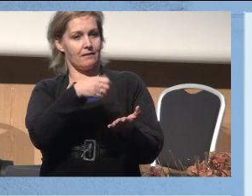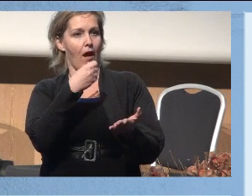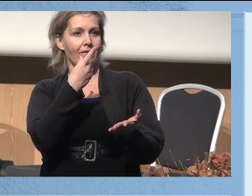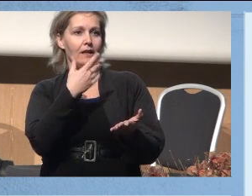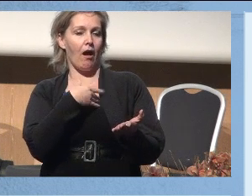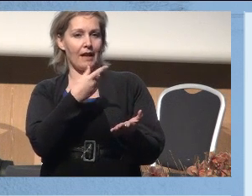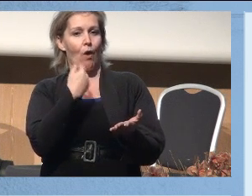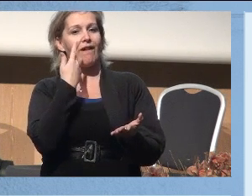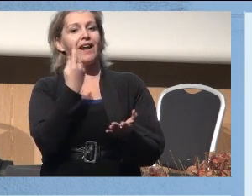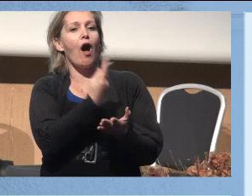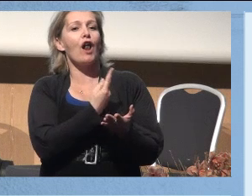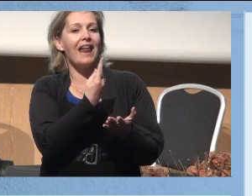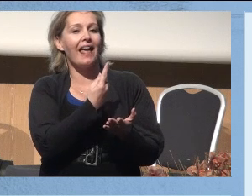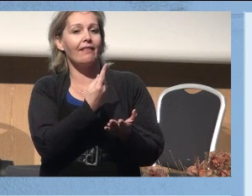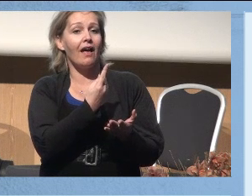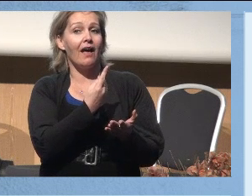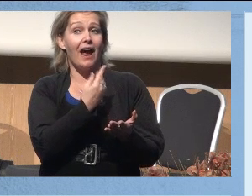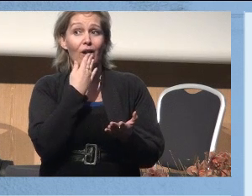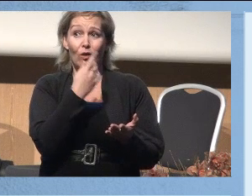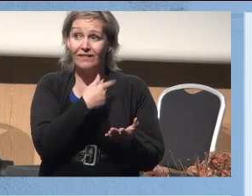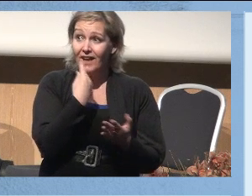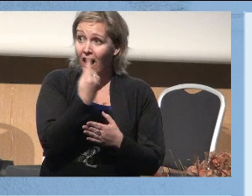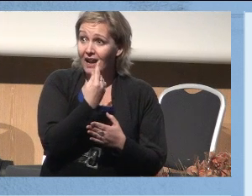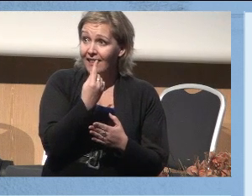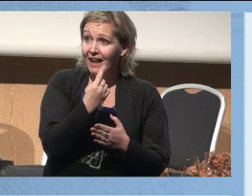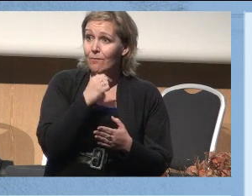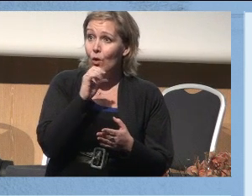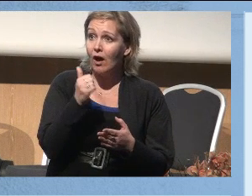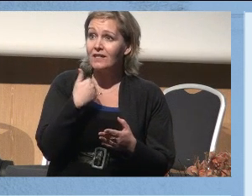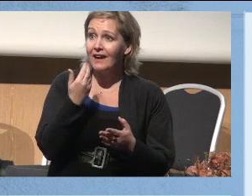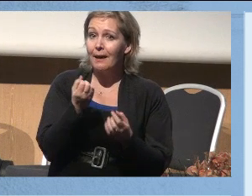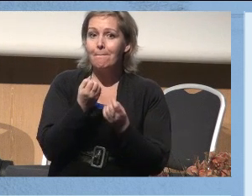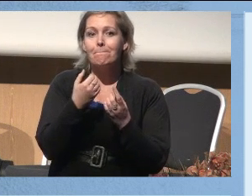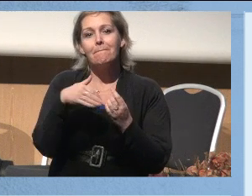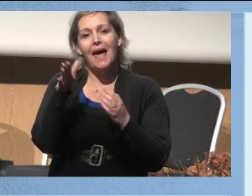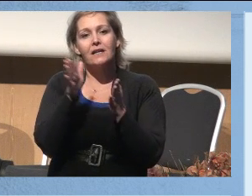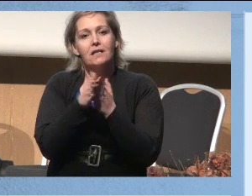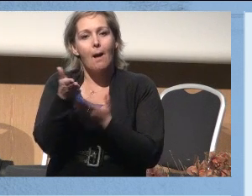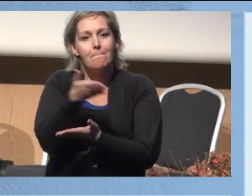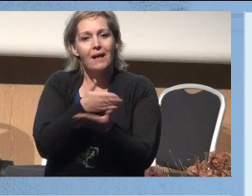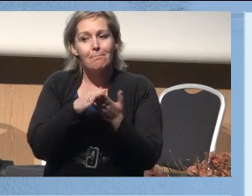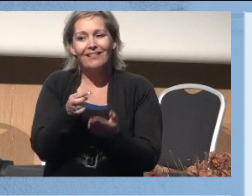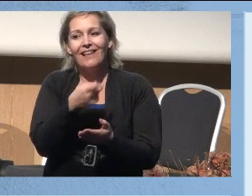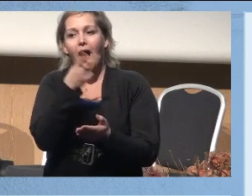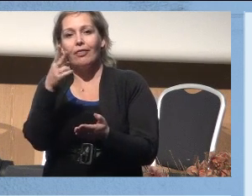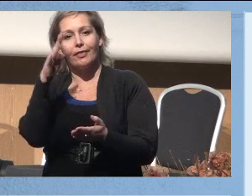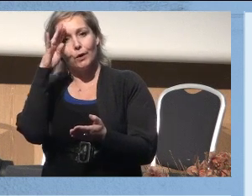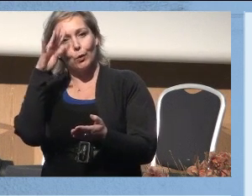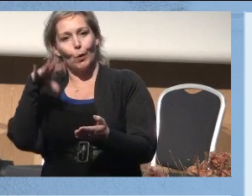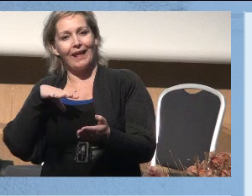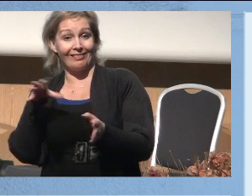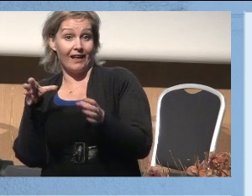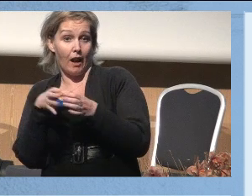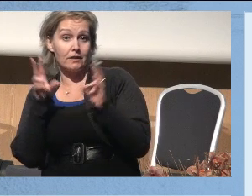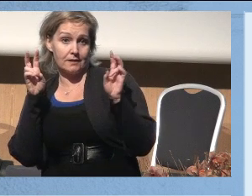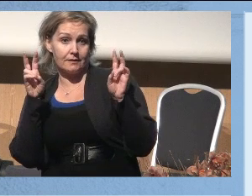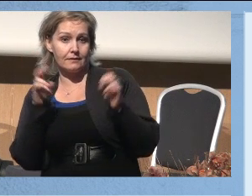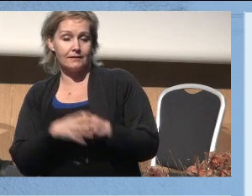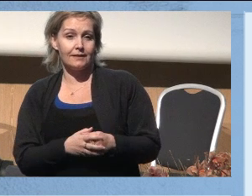og til har det med å være litt alene. Er det godt å alene, eller burde vi kanskje være mer sammen med de andre guttene og jentene i klassen?